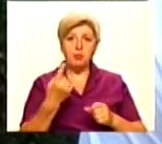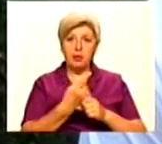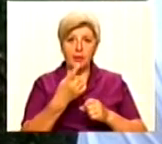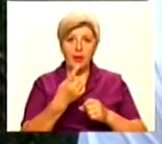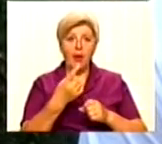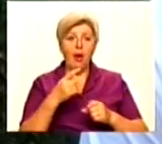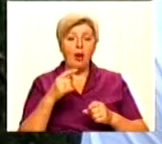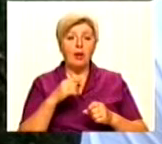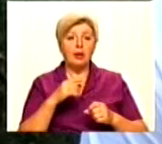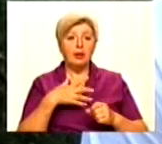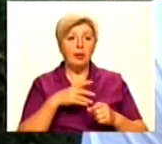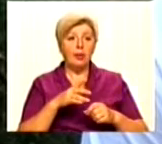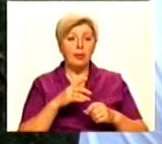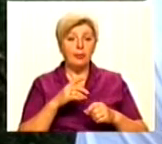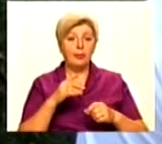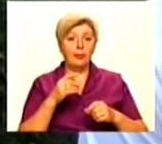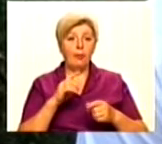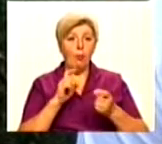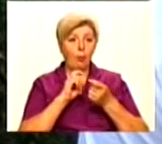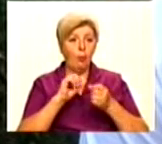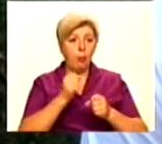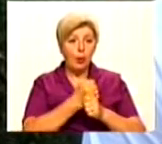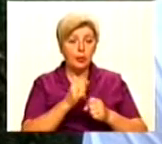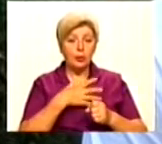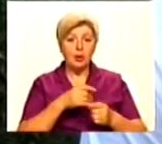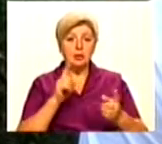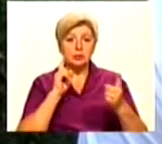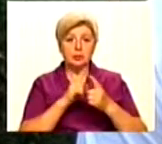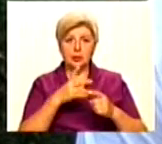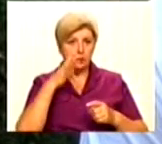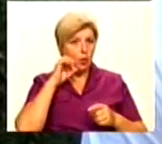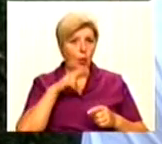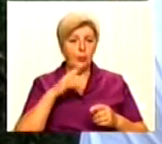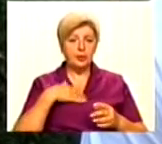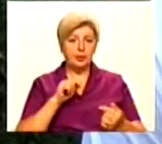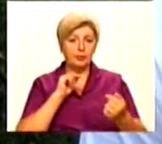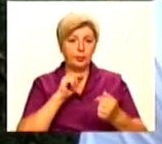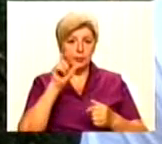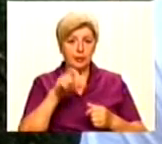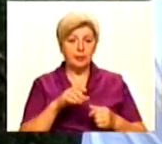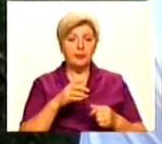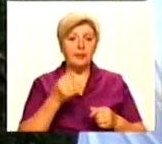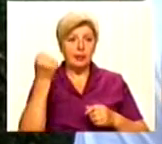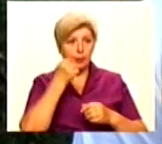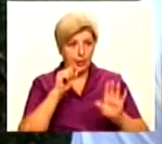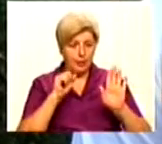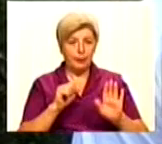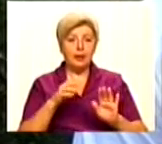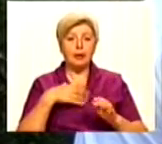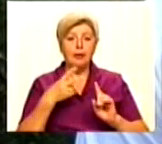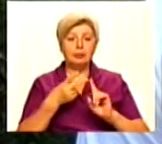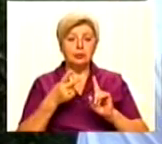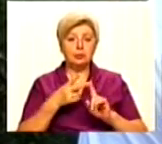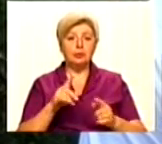Я провів чотири поєдинки. В першому бою зустрівся з досвідченим суперником. Переміг його заявною перевагою. У другому поєдинку